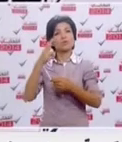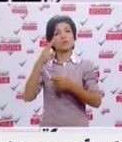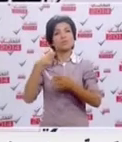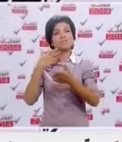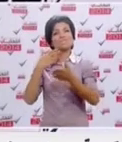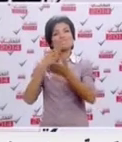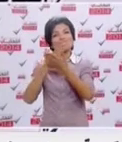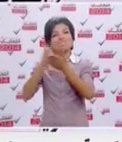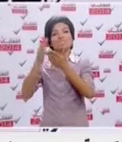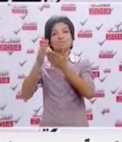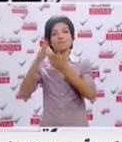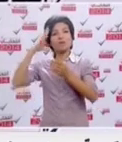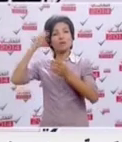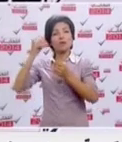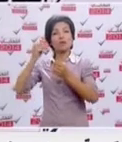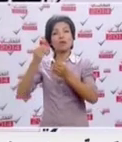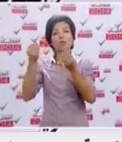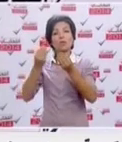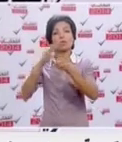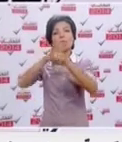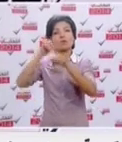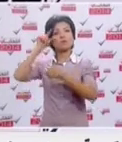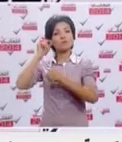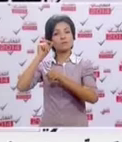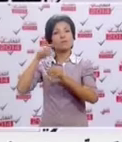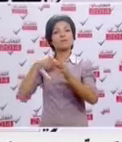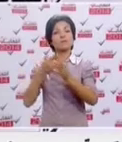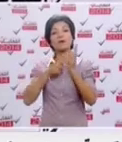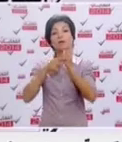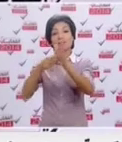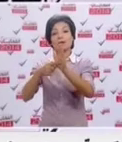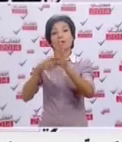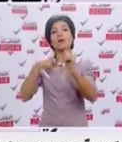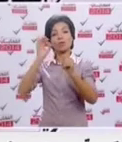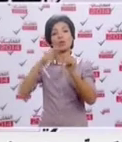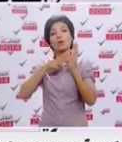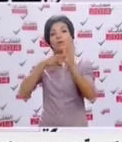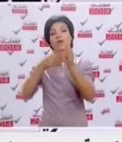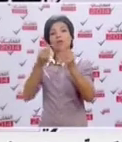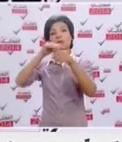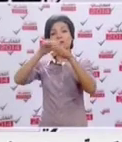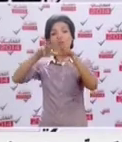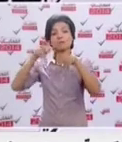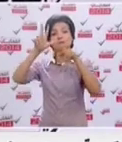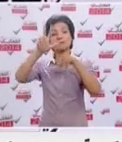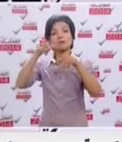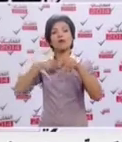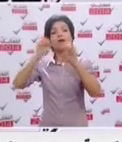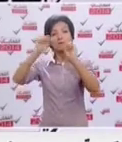هناك تهميش عميق تعيش في المنطقة هذه أنا فقدمت حتى أكون مرشحكم لأنني أحظى